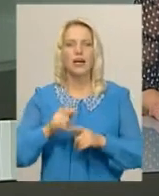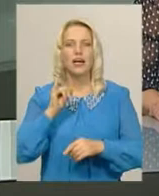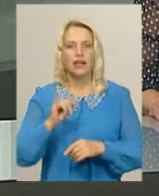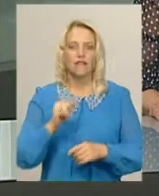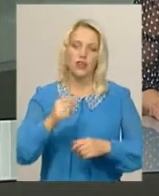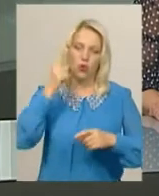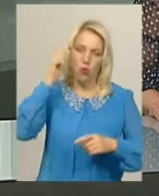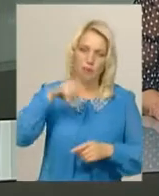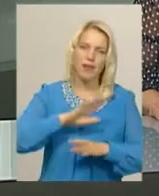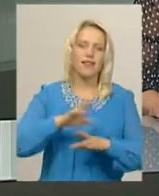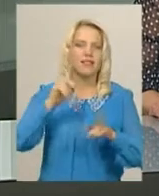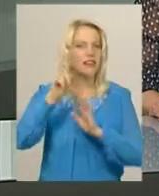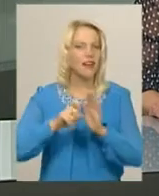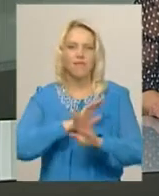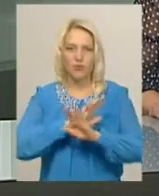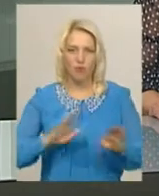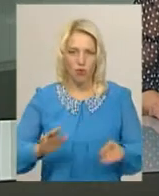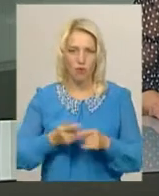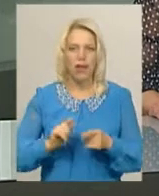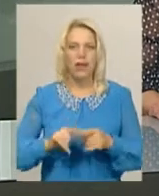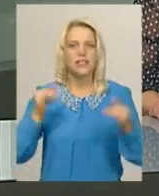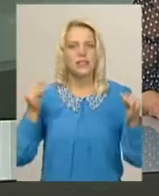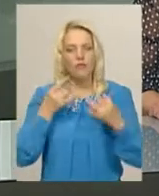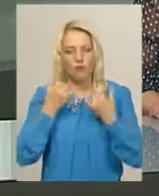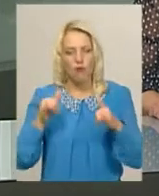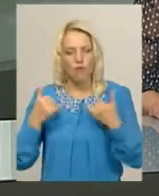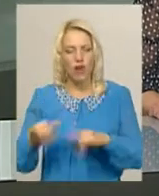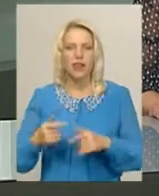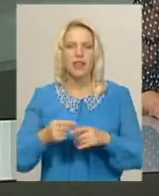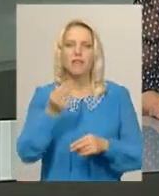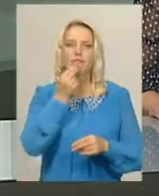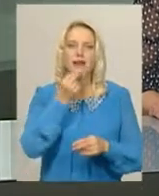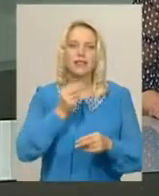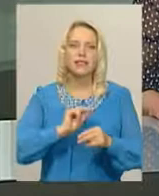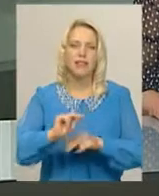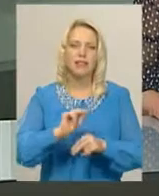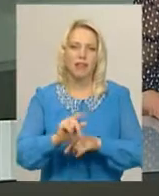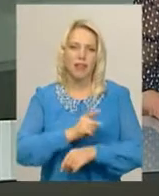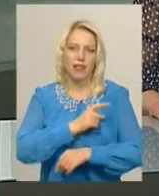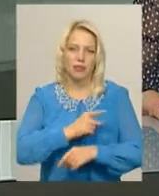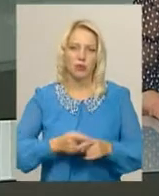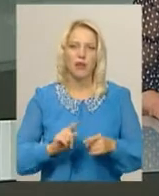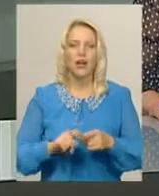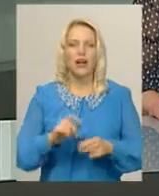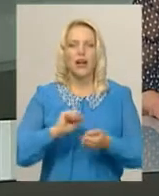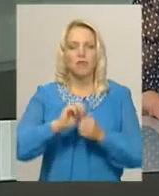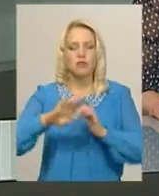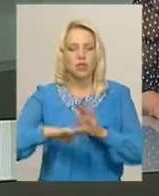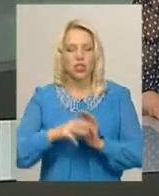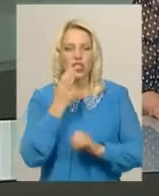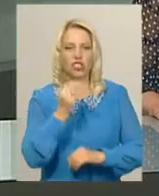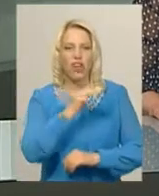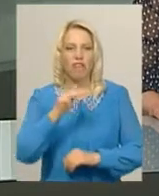того, каже Олександр Заремба, організатори фестивалю здивували гостей гастрономічним майстер-класом. Кам'янець-подільський шеф-кухарій Євген